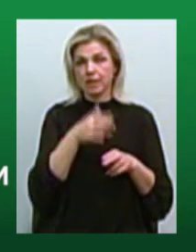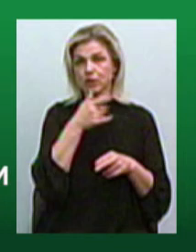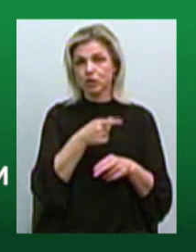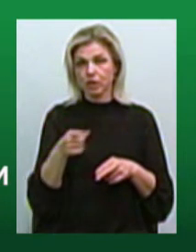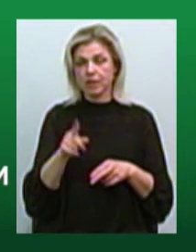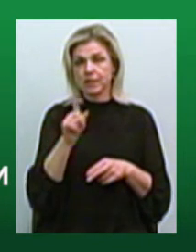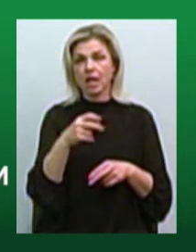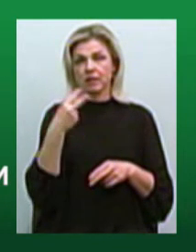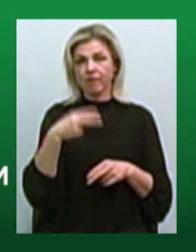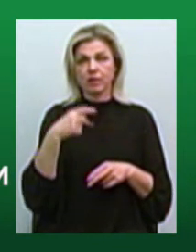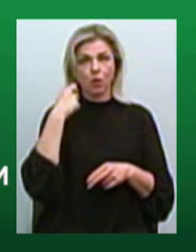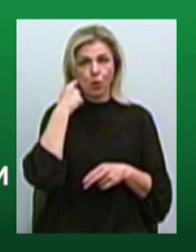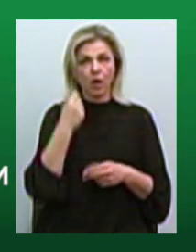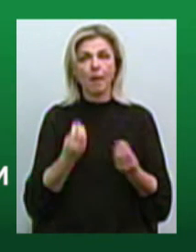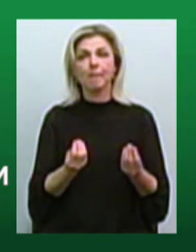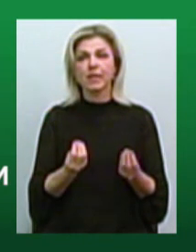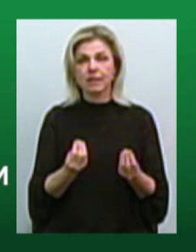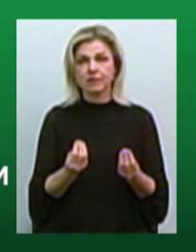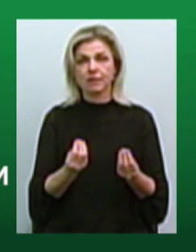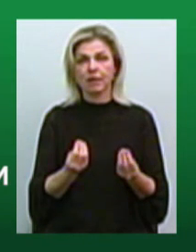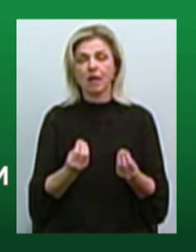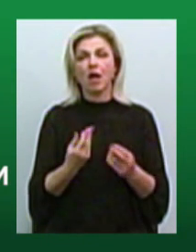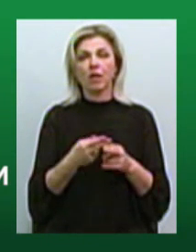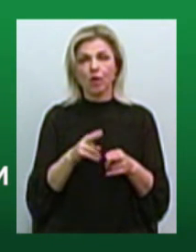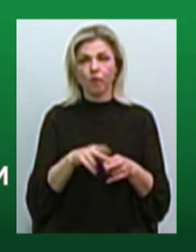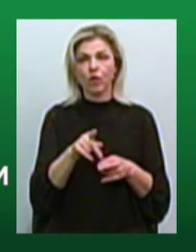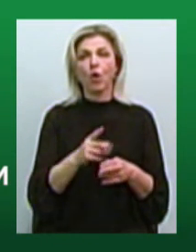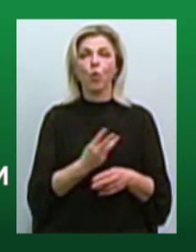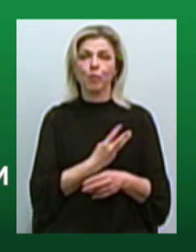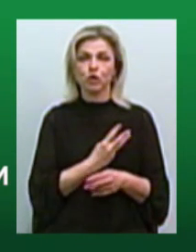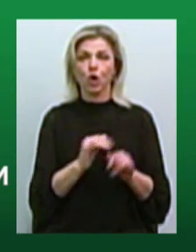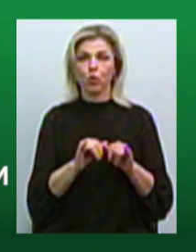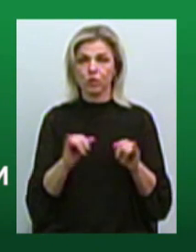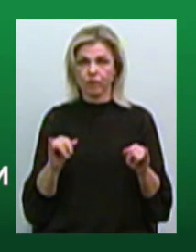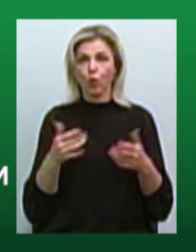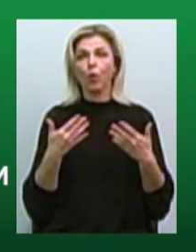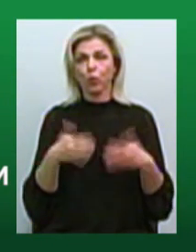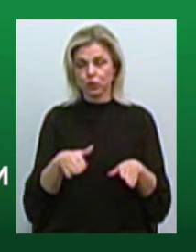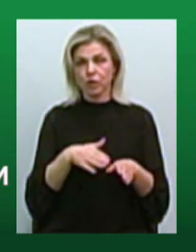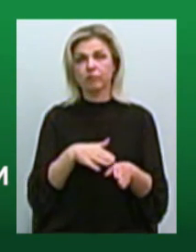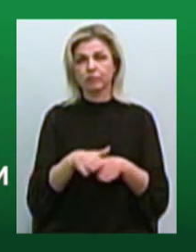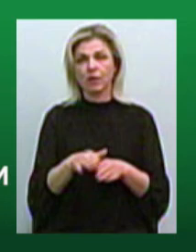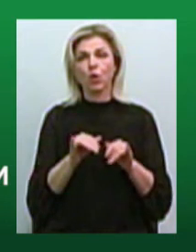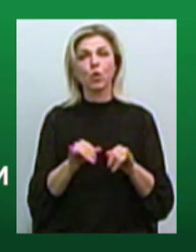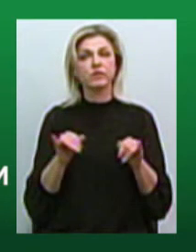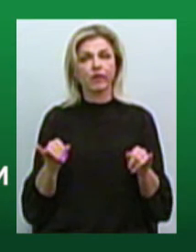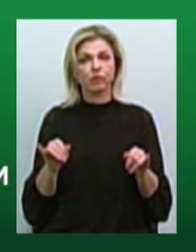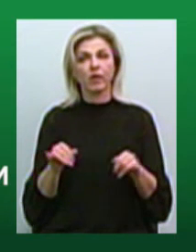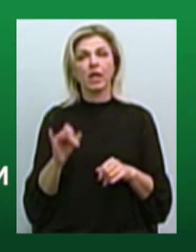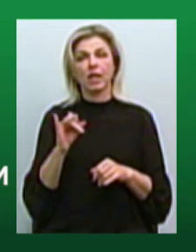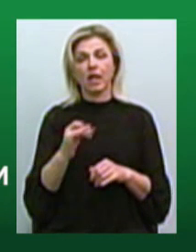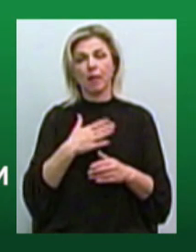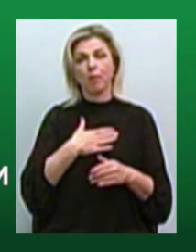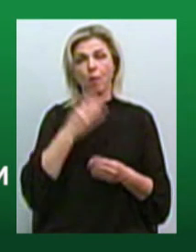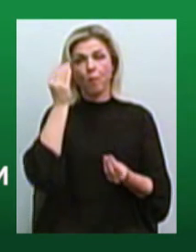20 років, бізнес, який бажав розвиватися, він вже розвинувся. І на мій